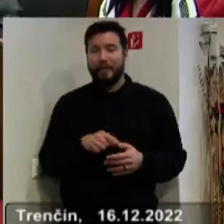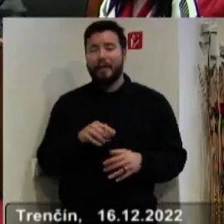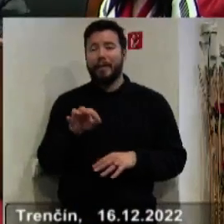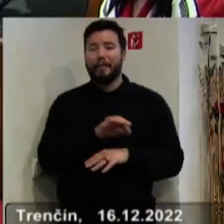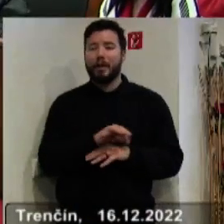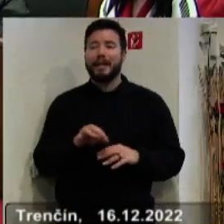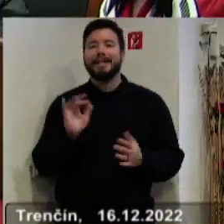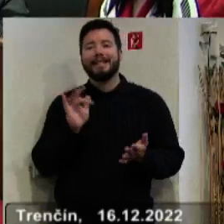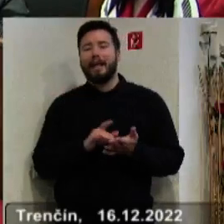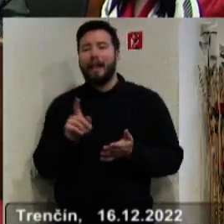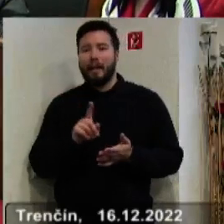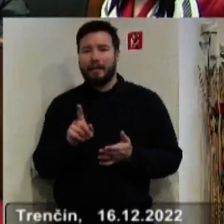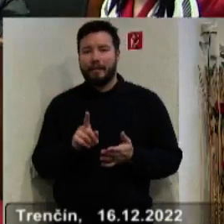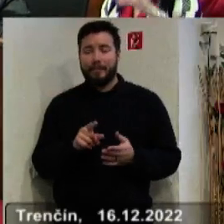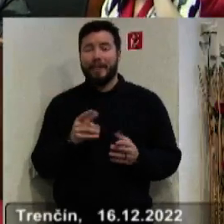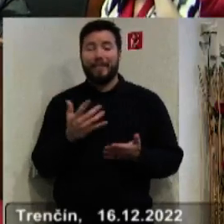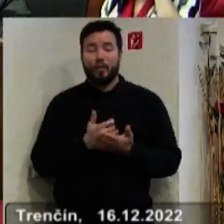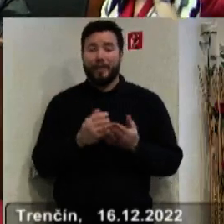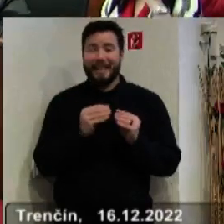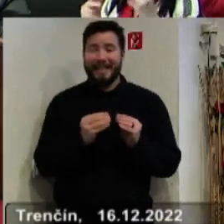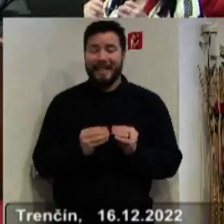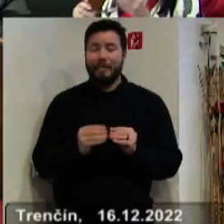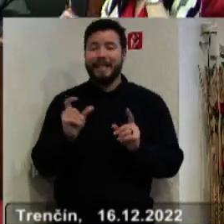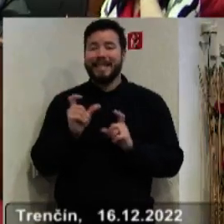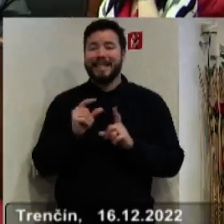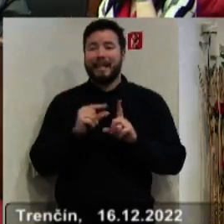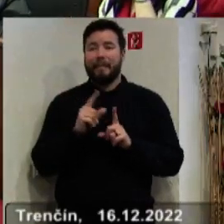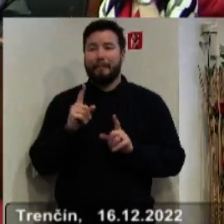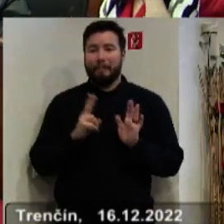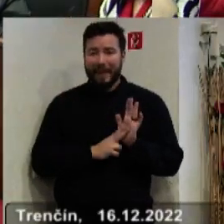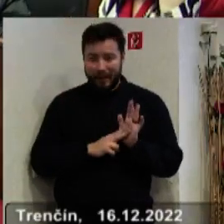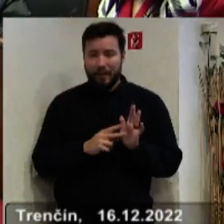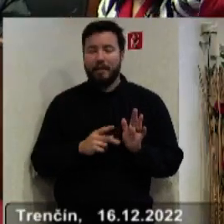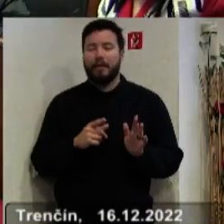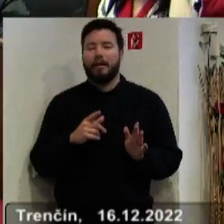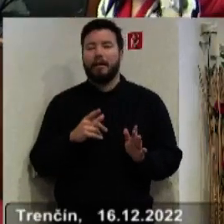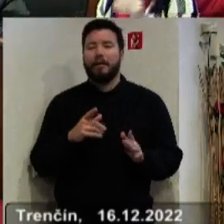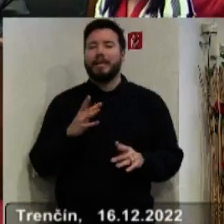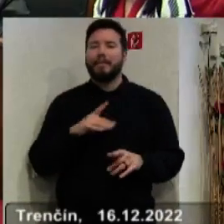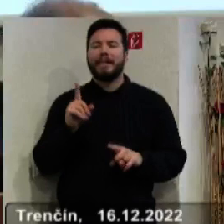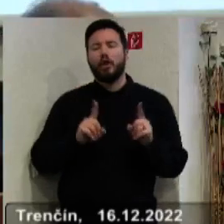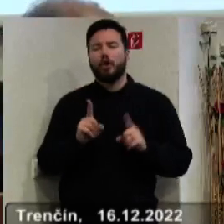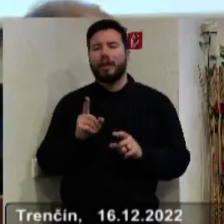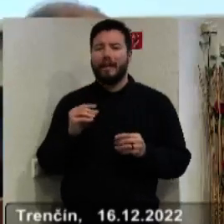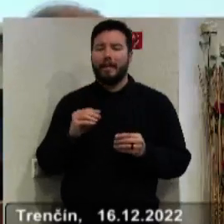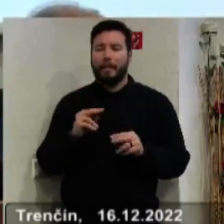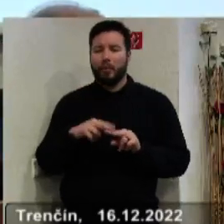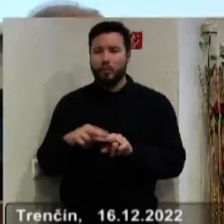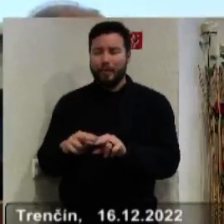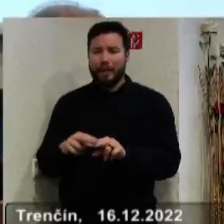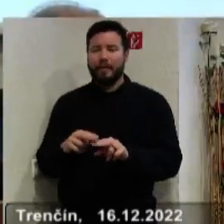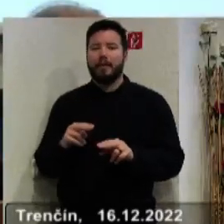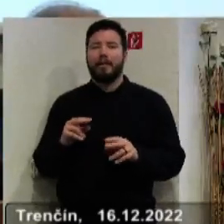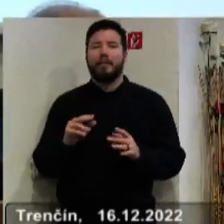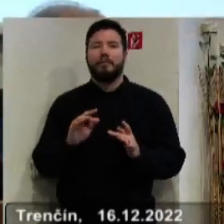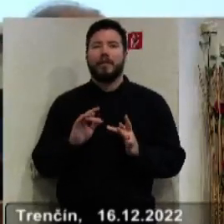ktorého cílom je modernizácia už používaného systému SPIN a ide teda o zautomatizovanie určitých úkonov, ako je